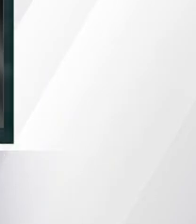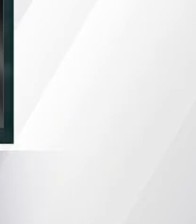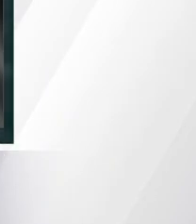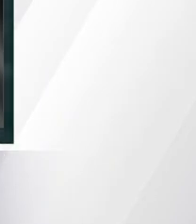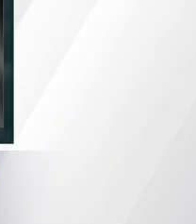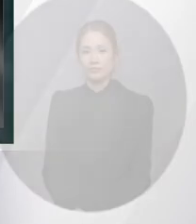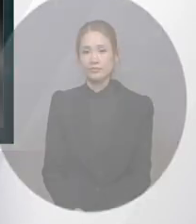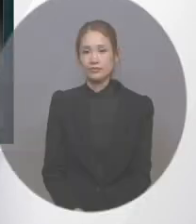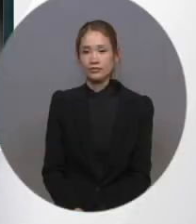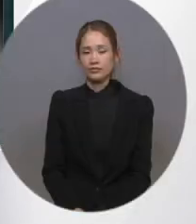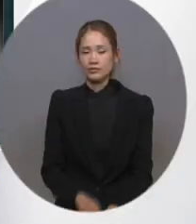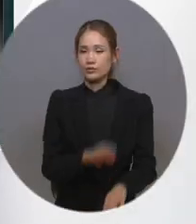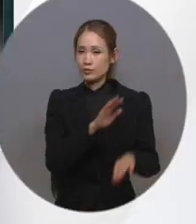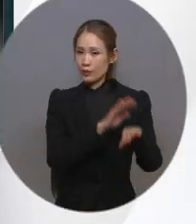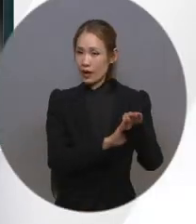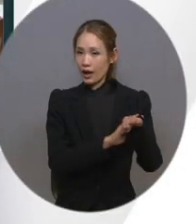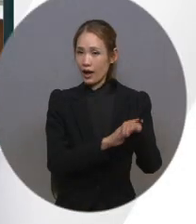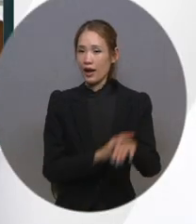좌측입니다.